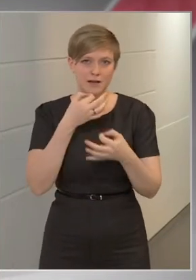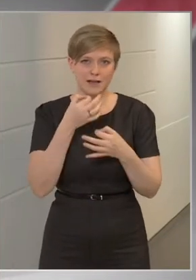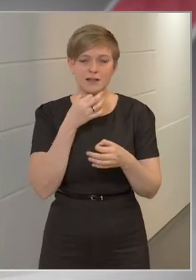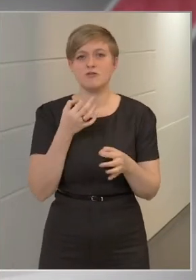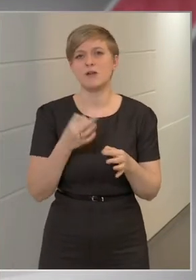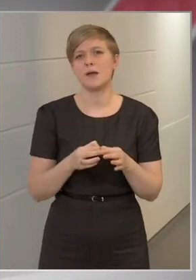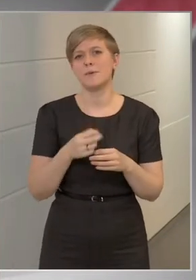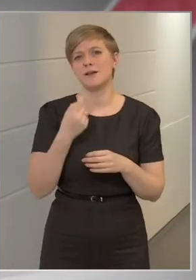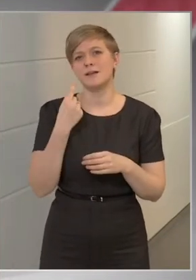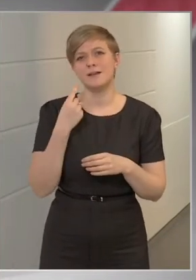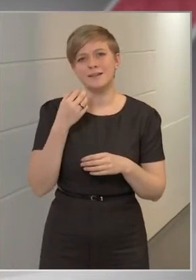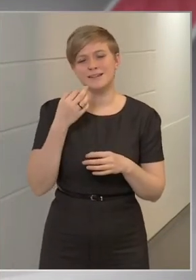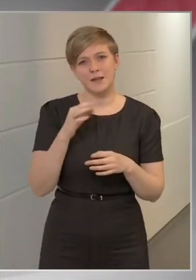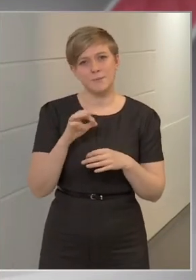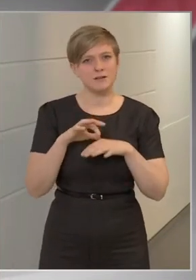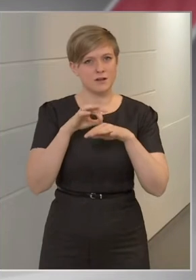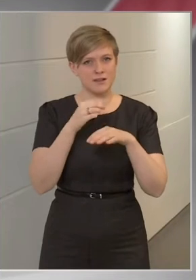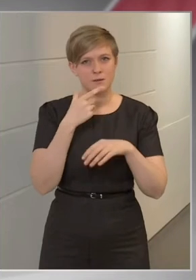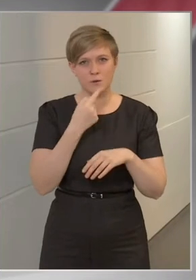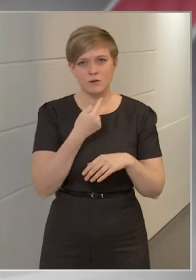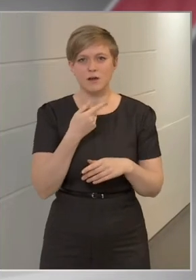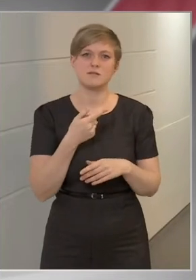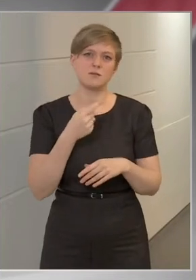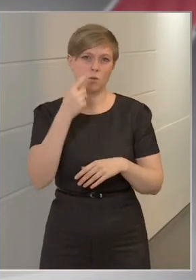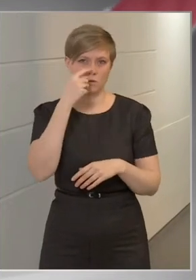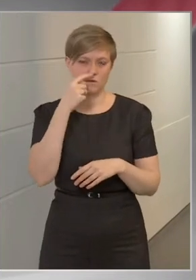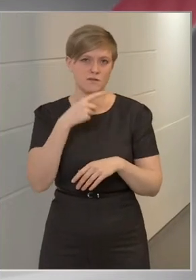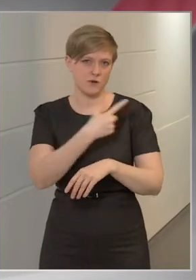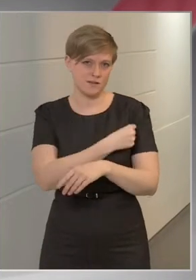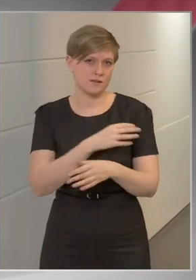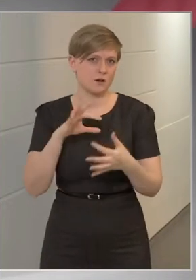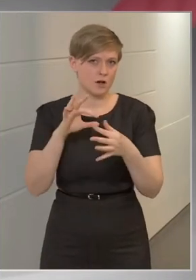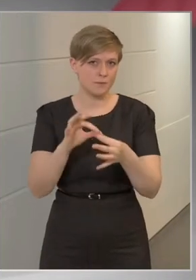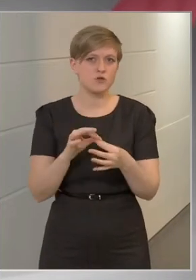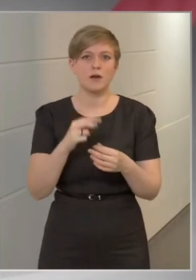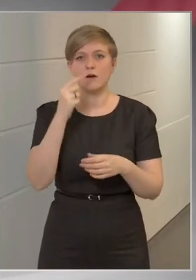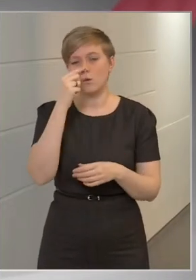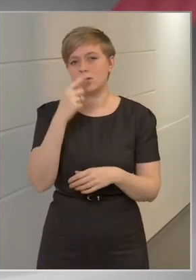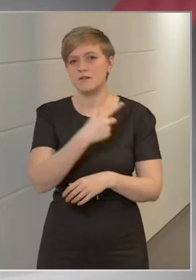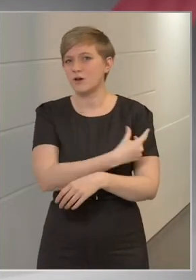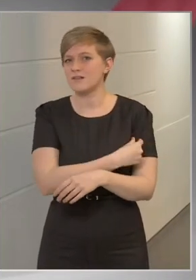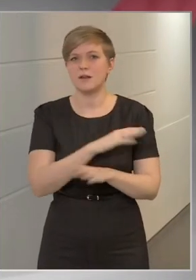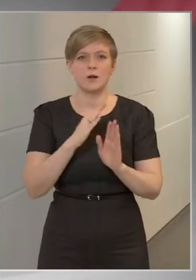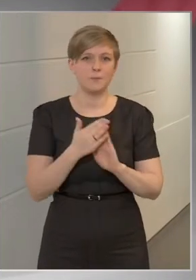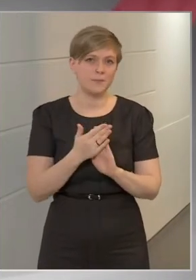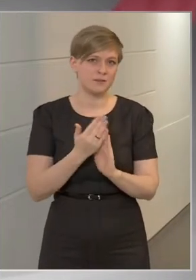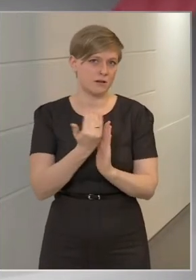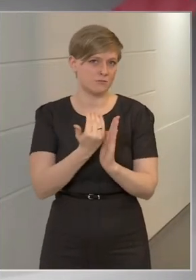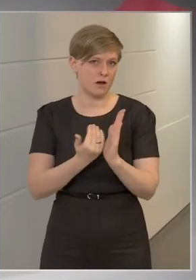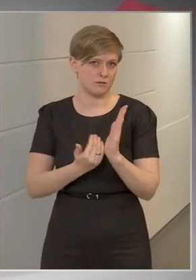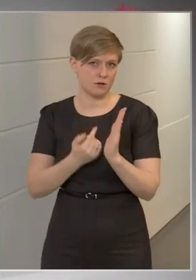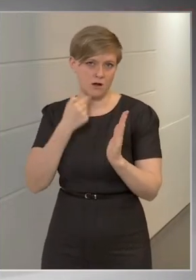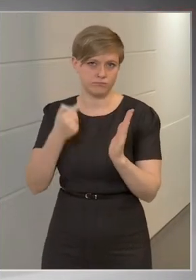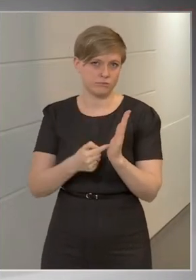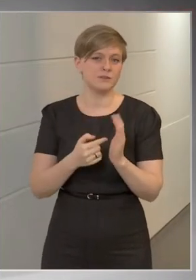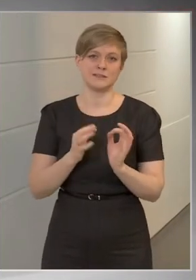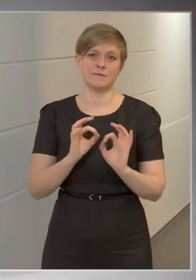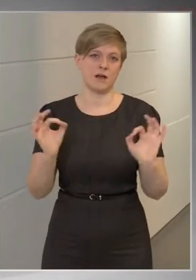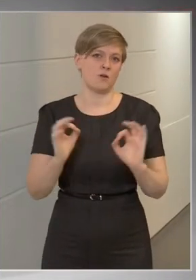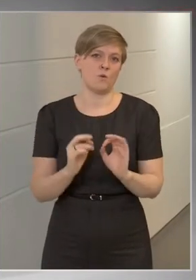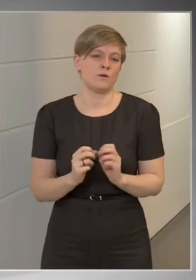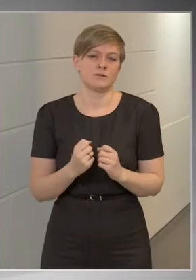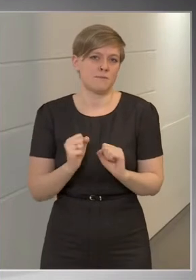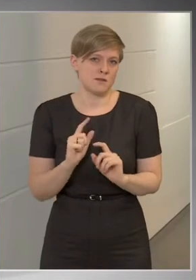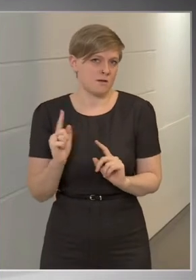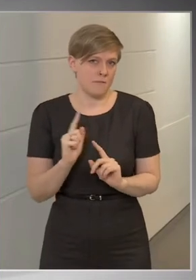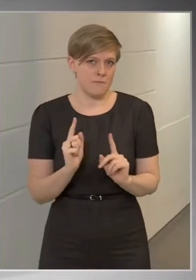német kancelár mondta az orosz vakcina kapcsán, hogy az orosz vakcina minden rendelkezés állóadat szerint kiváló, és ezért nem szabad